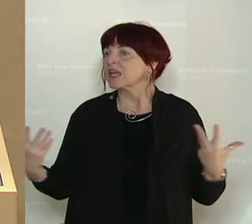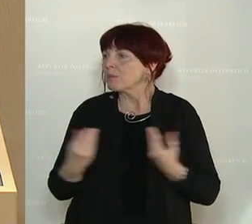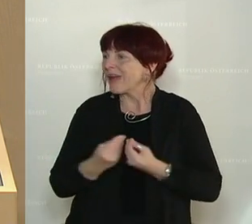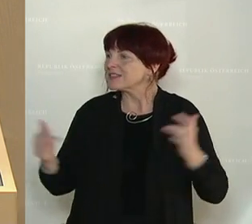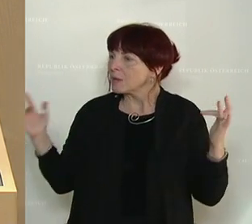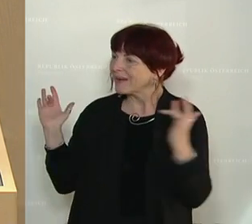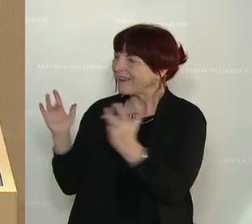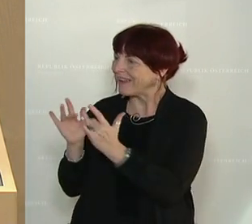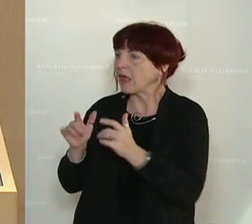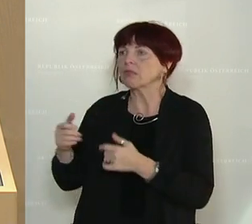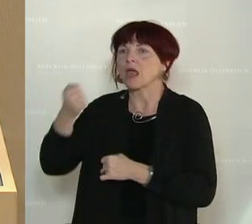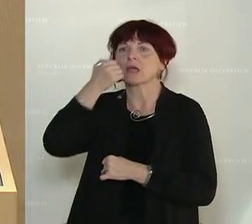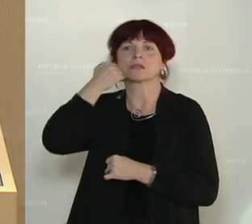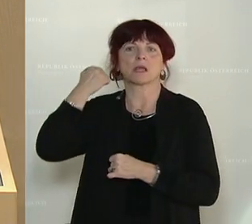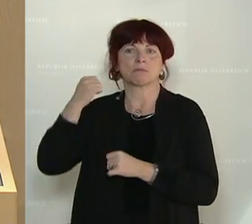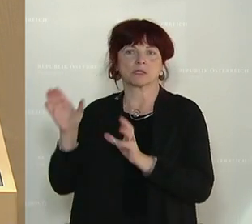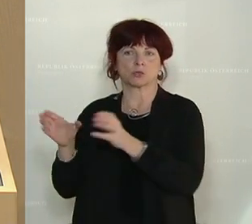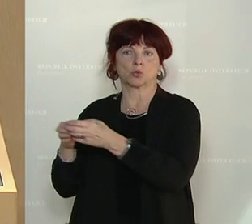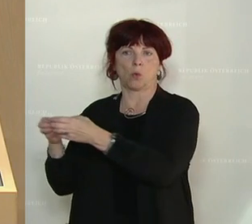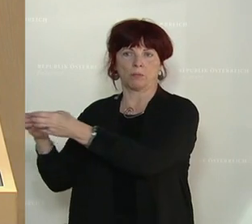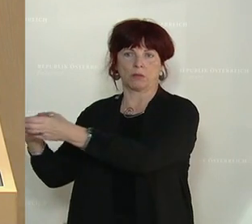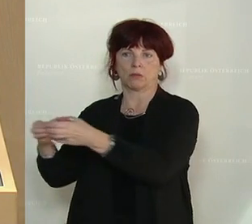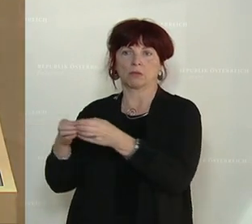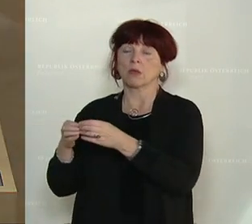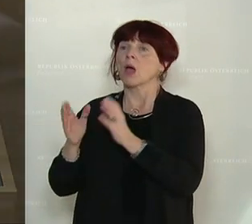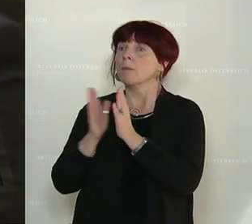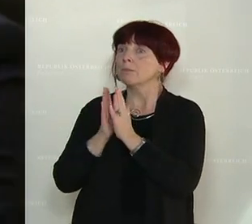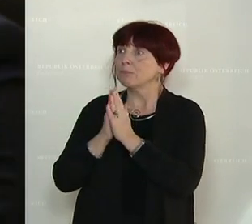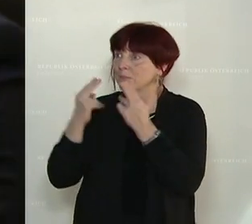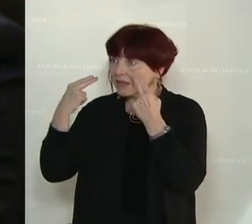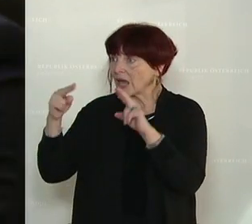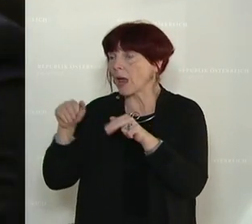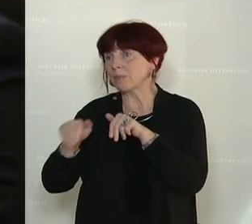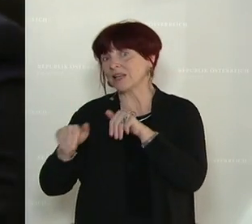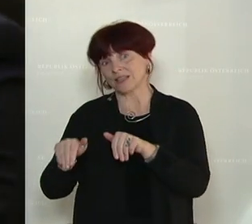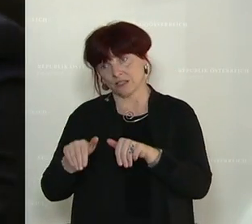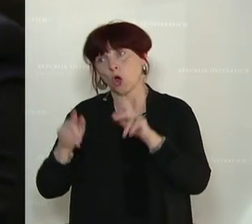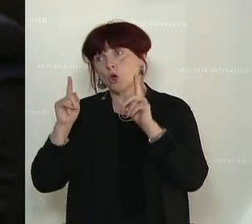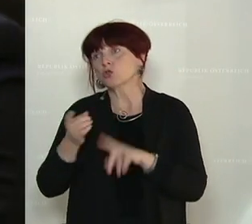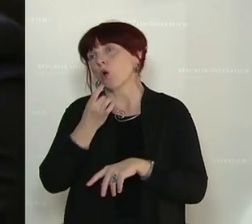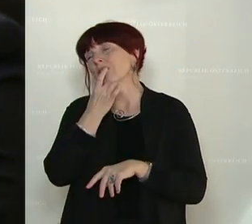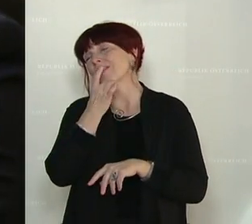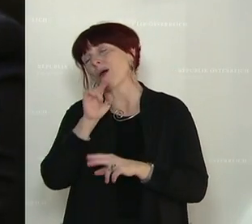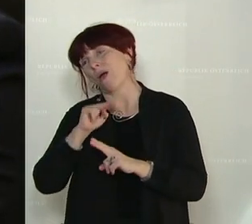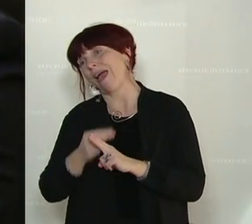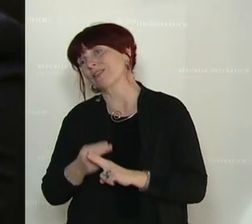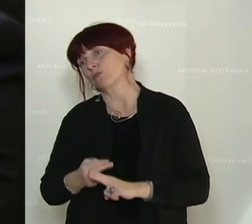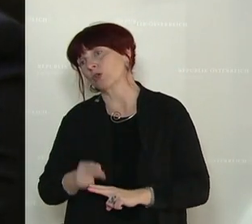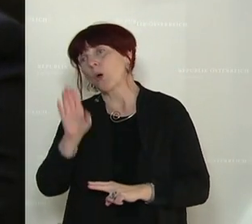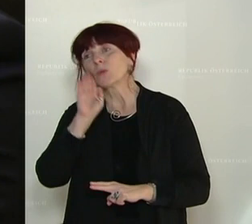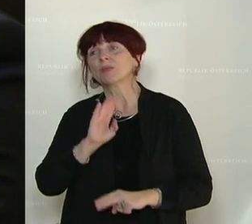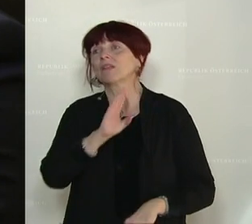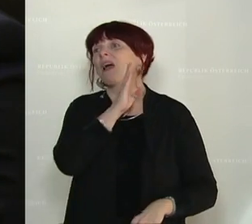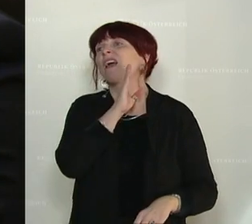aktiv zu werden. Und Herr Minister, ich fordere Sie hier auf, bitte detaillierte Antworten zu liefern und jetzt nicht auf den geheimen Unterausschuss des